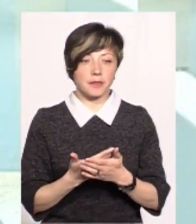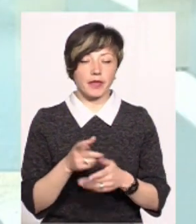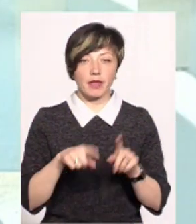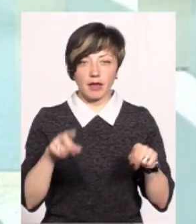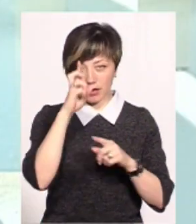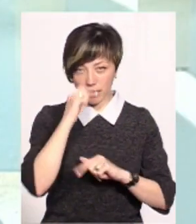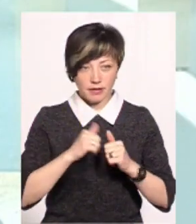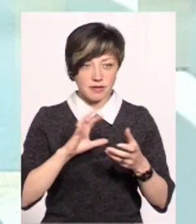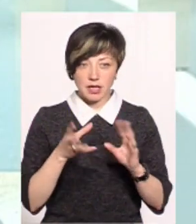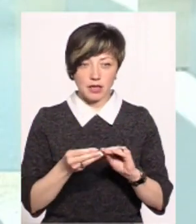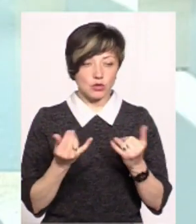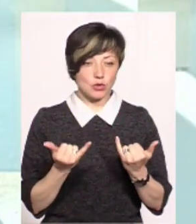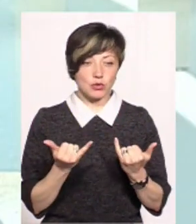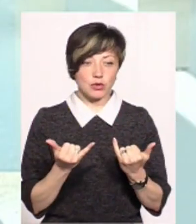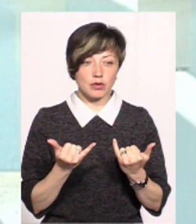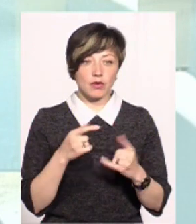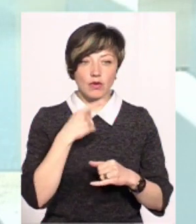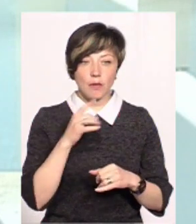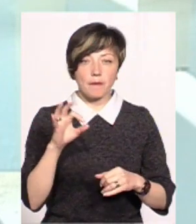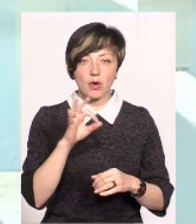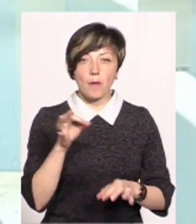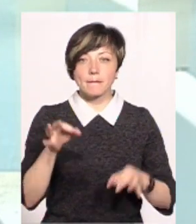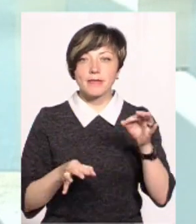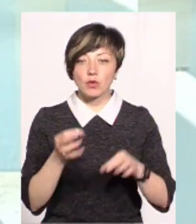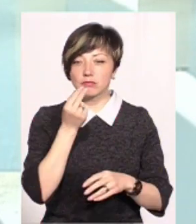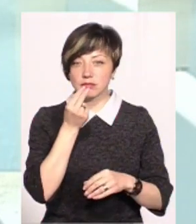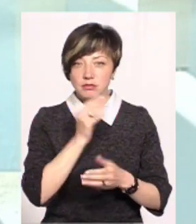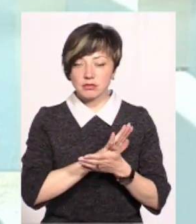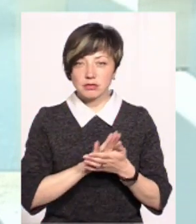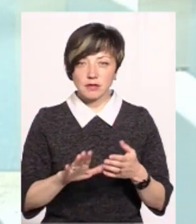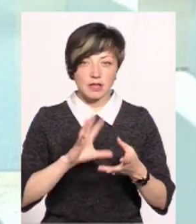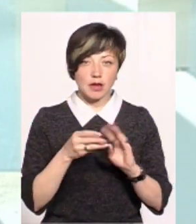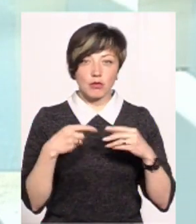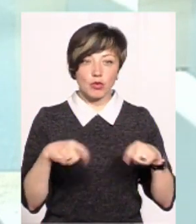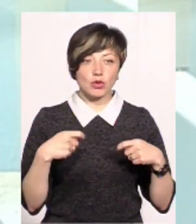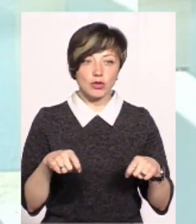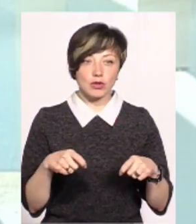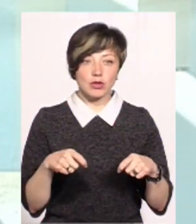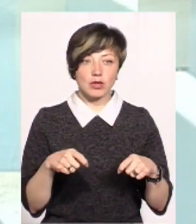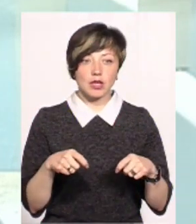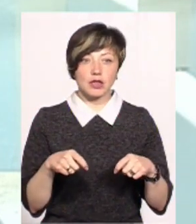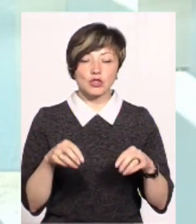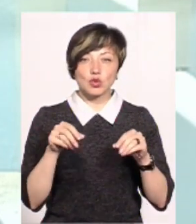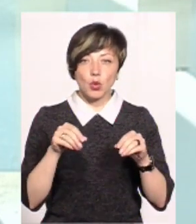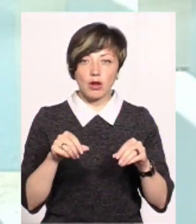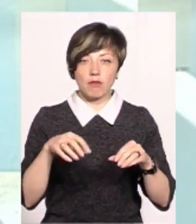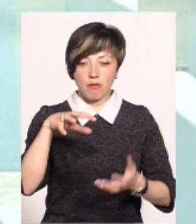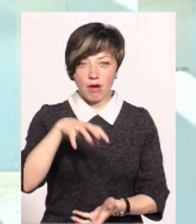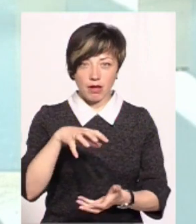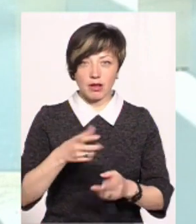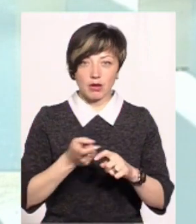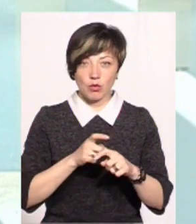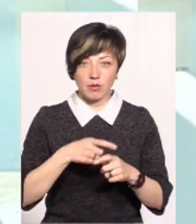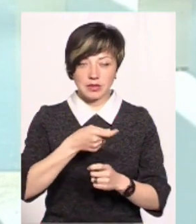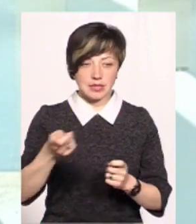деякі країни, взагалі, які сьогодні говорять про органічне споживання, то вони взагалі її продають виключно в соляному розчині, вже в банках картопля